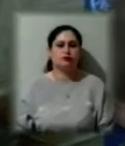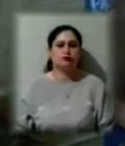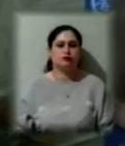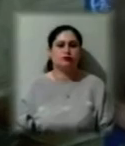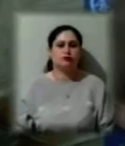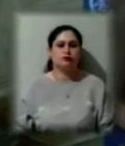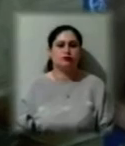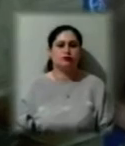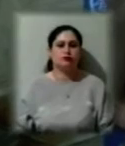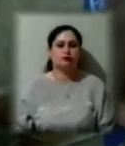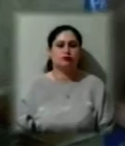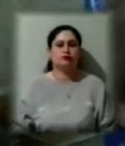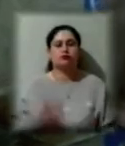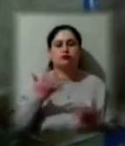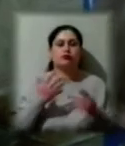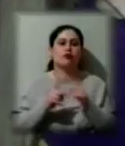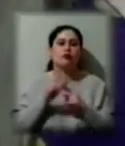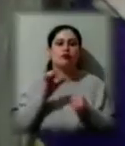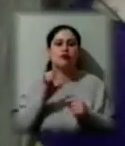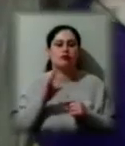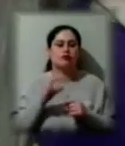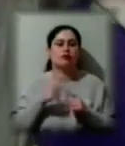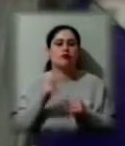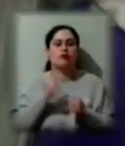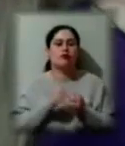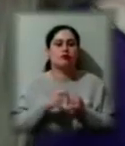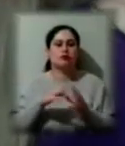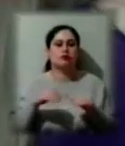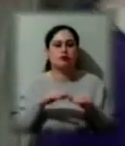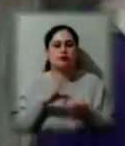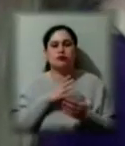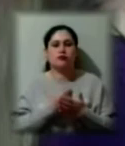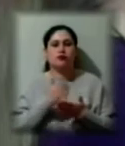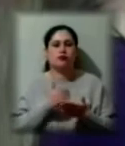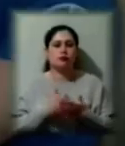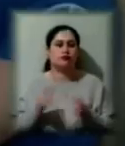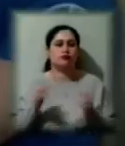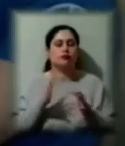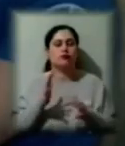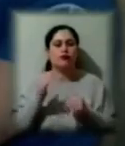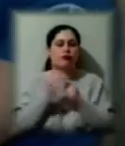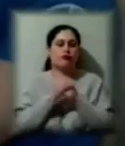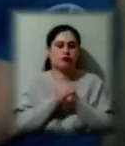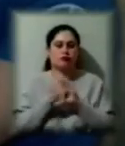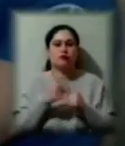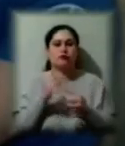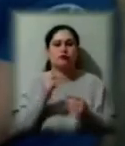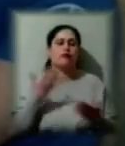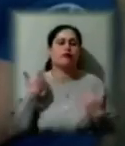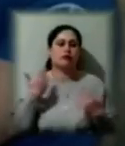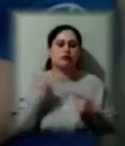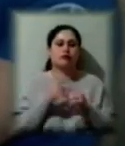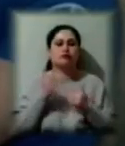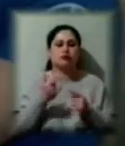Якщо до початку карантину у кожного з родини був свій графік і збиралися разом тільки вечорами та на вихідних, то зараз, як говорить